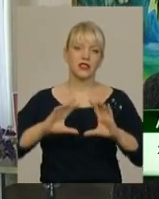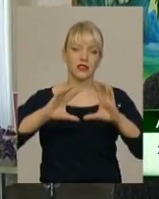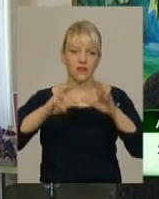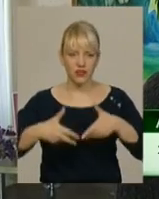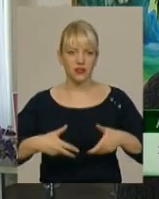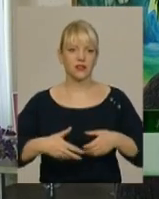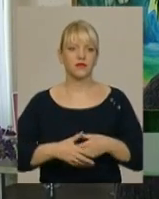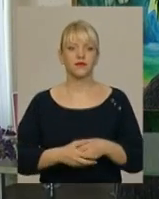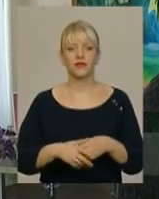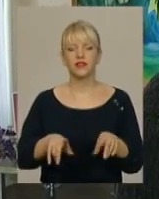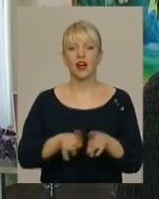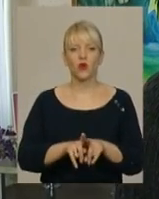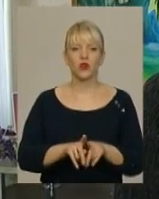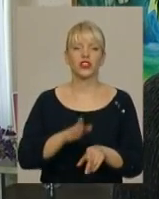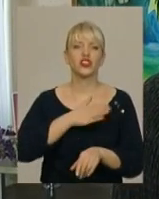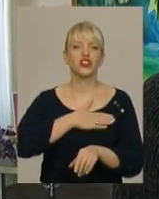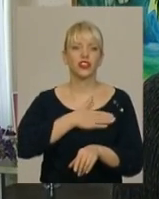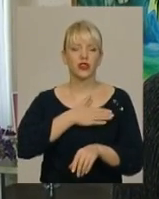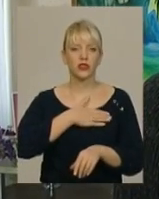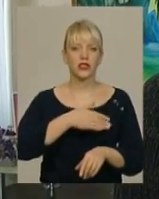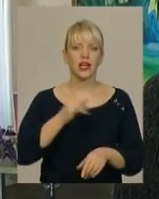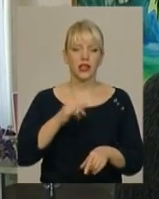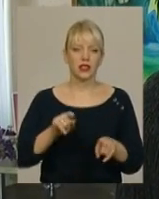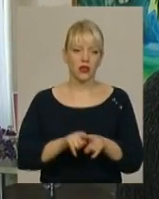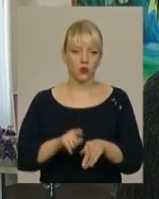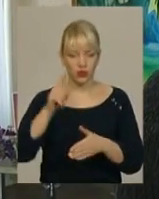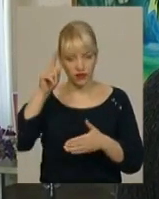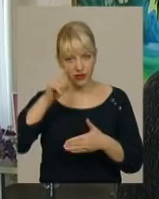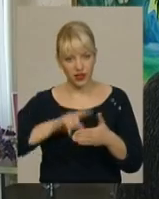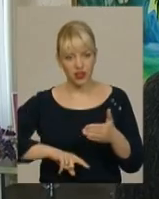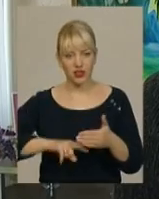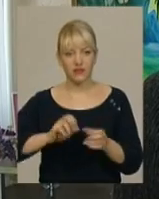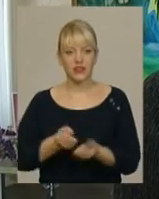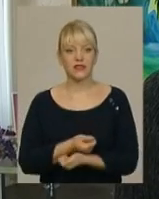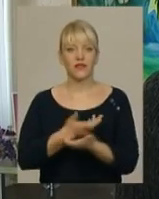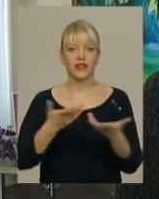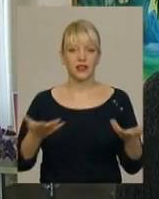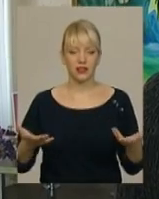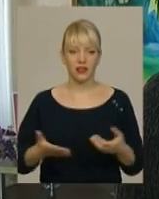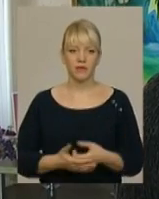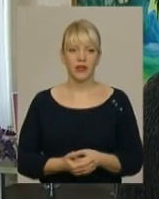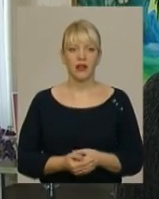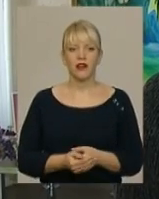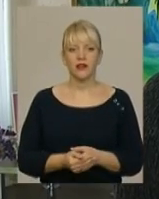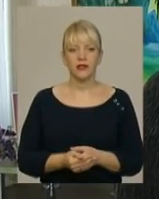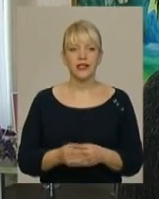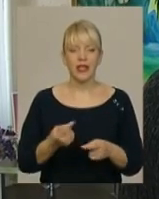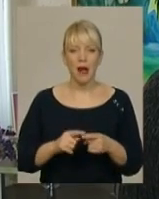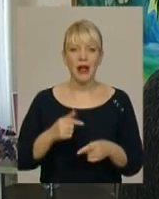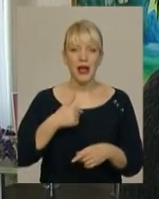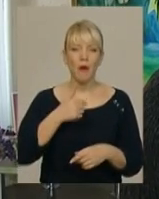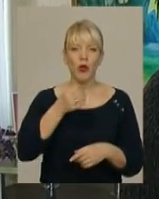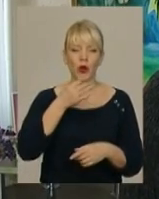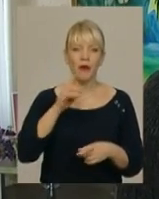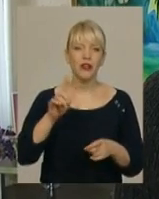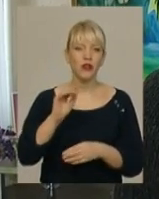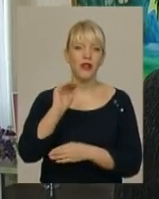щирості і такої віри в світле. Мені це подобається,